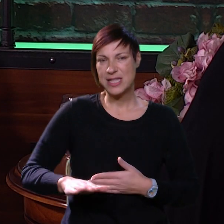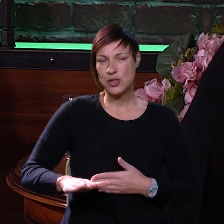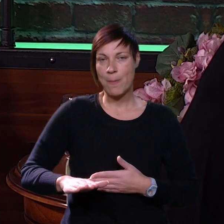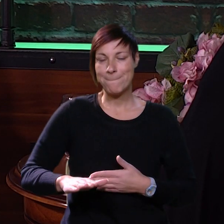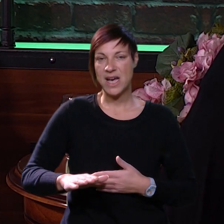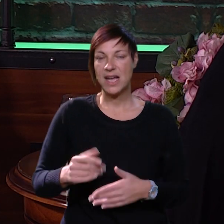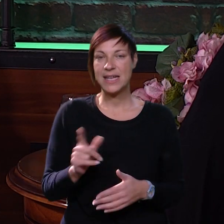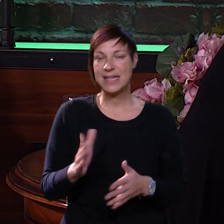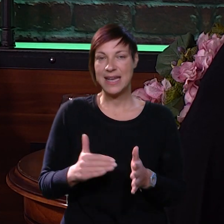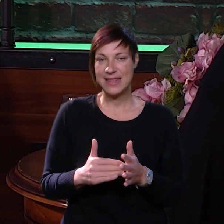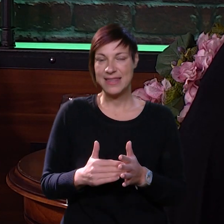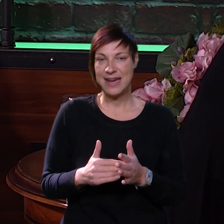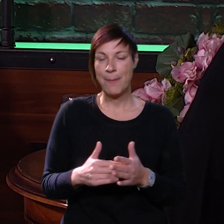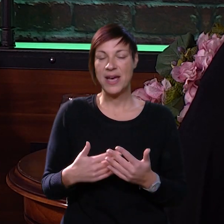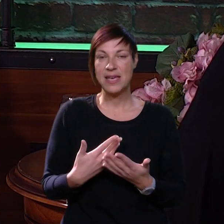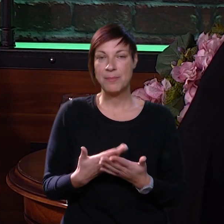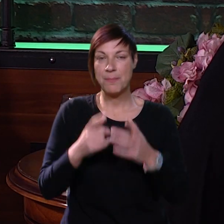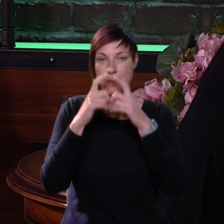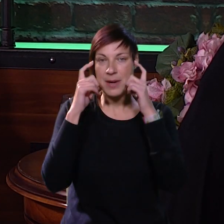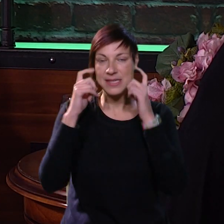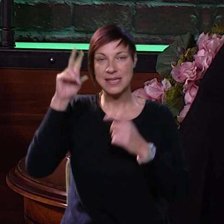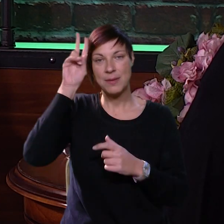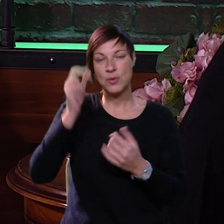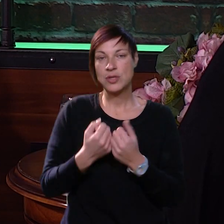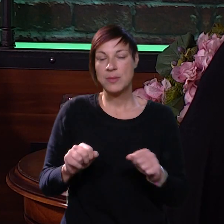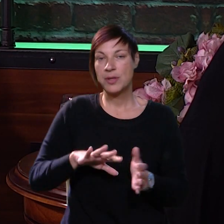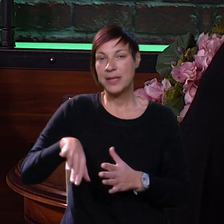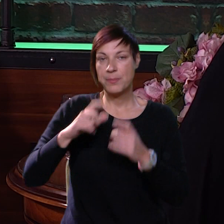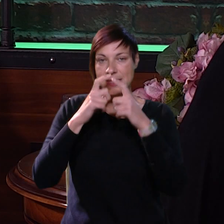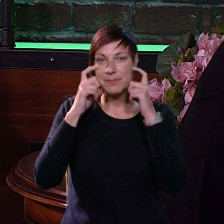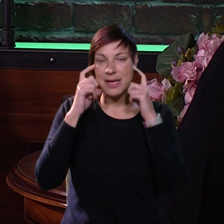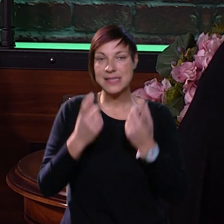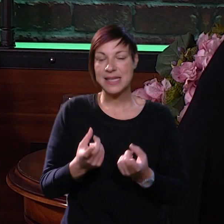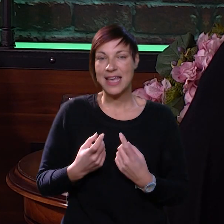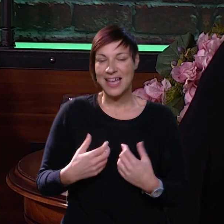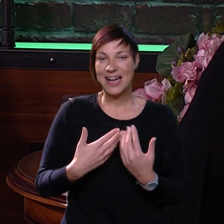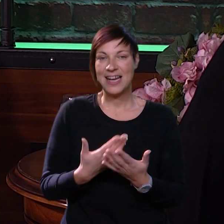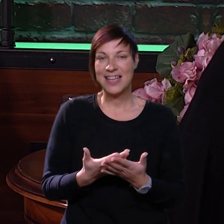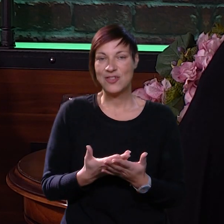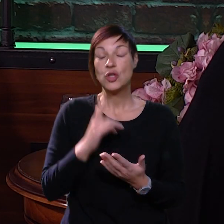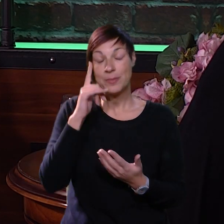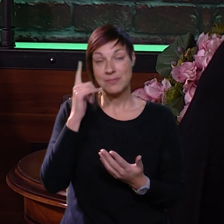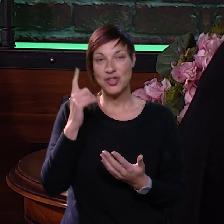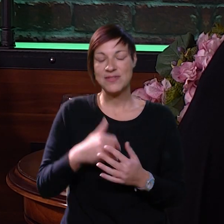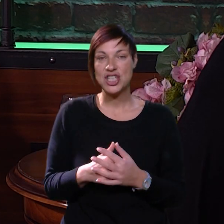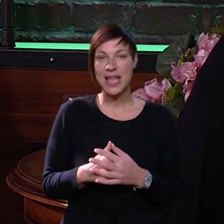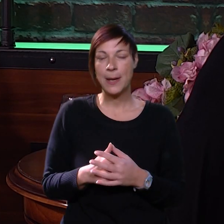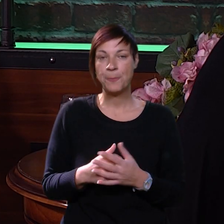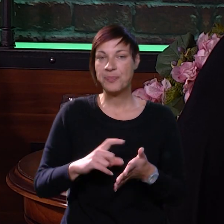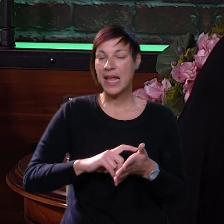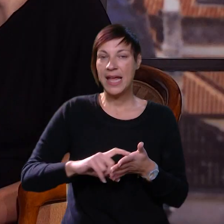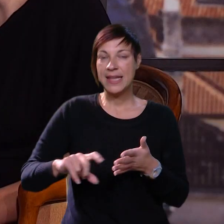budući da su jako mali, da to nije toliko neophodno, da oni mogu slobodno biti bez maske, ali su i u tome osvješteni.